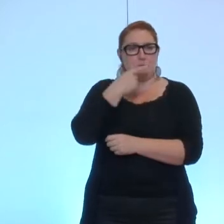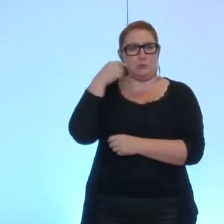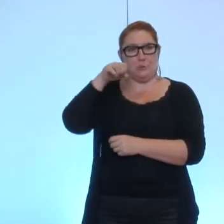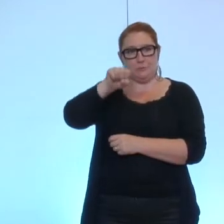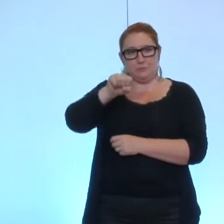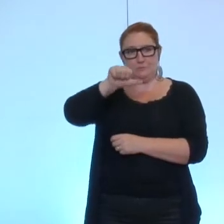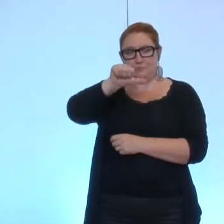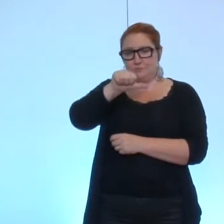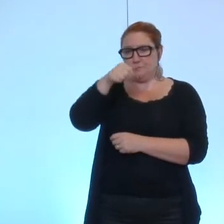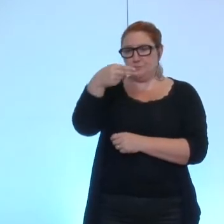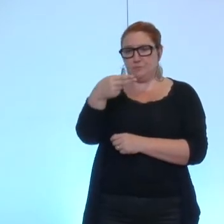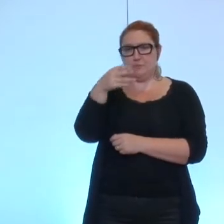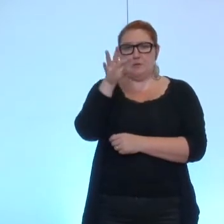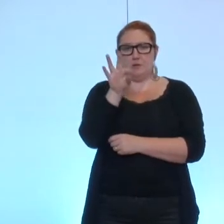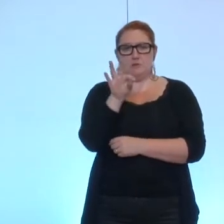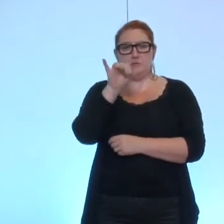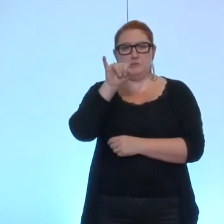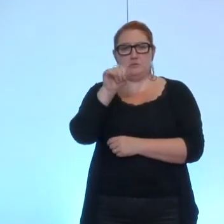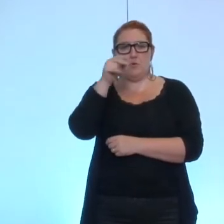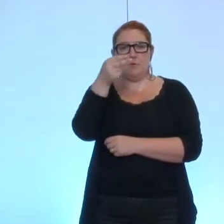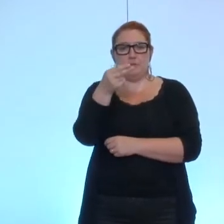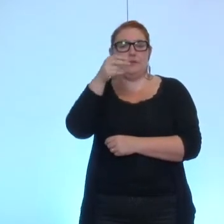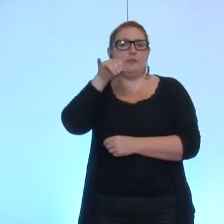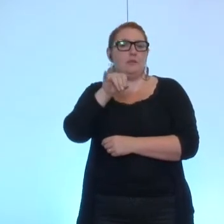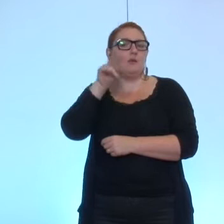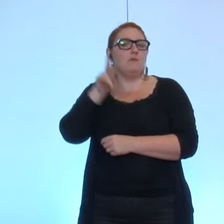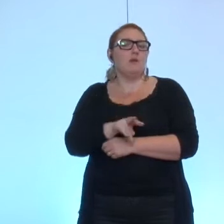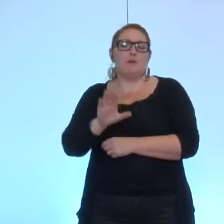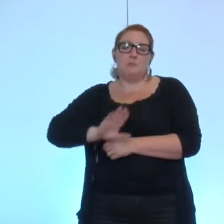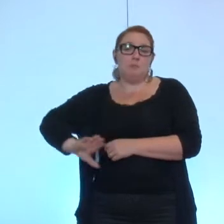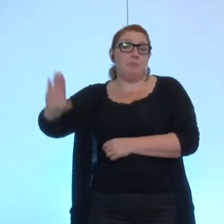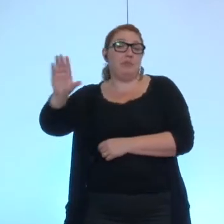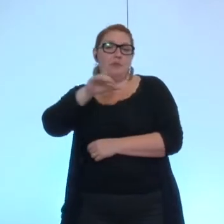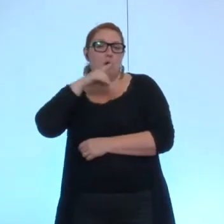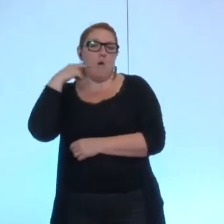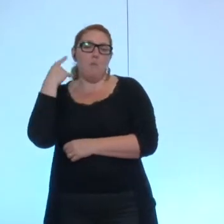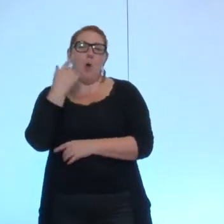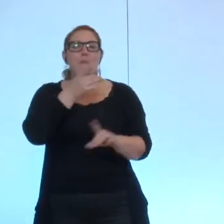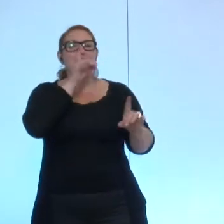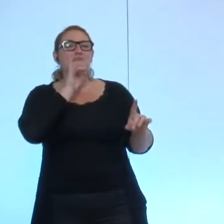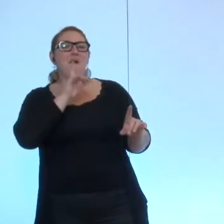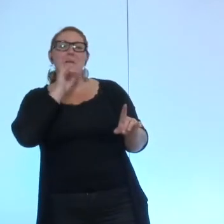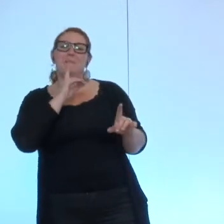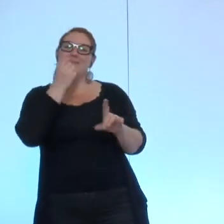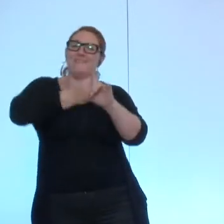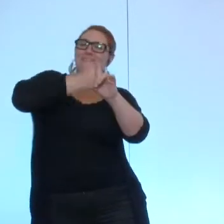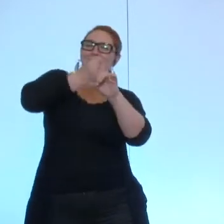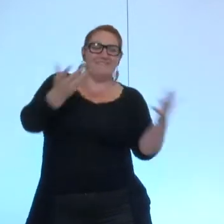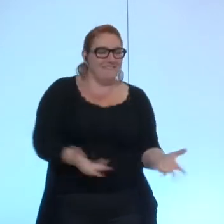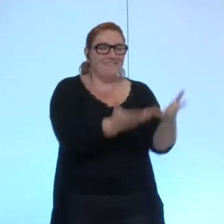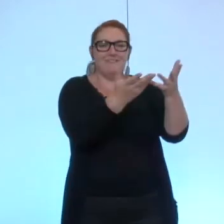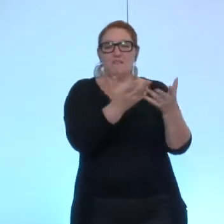'un que l'on peut dire un grand défenseur des causes féministes ou des causes même de la